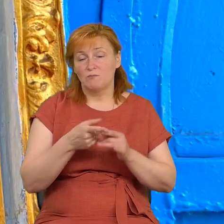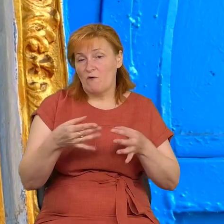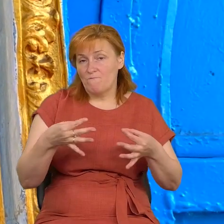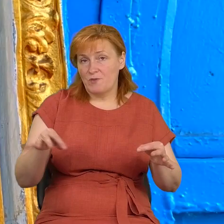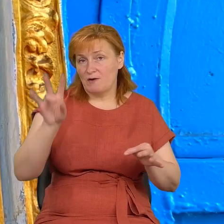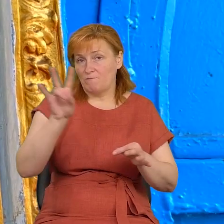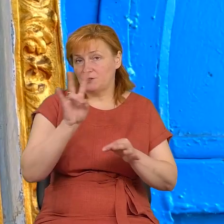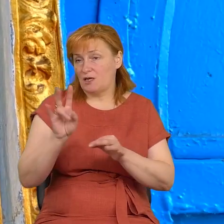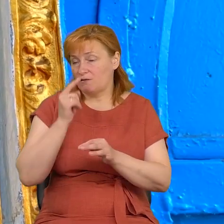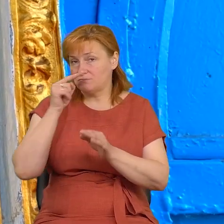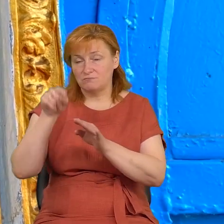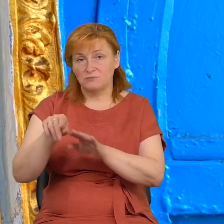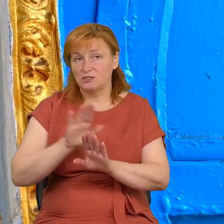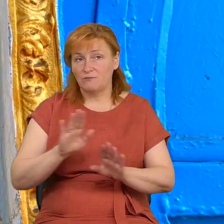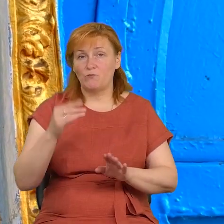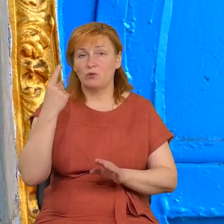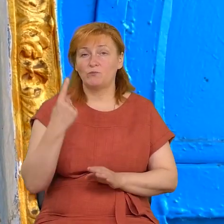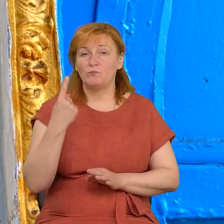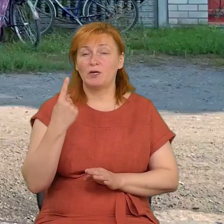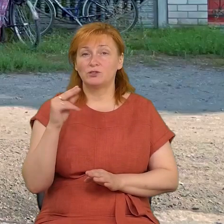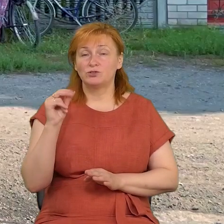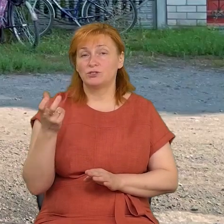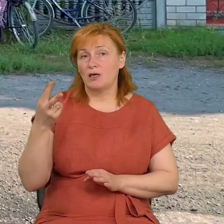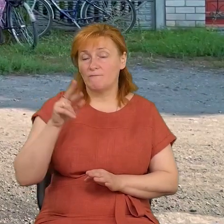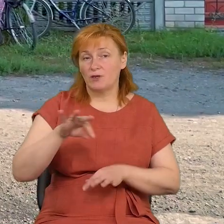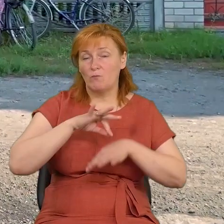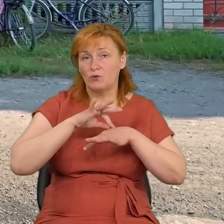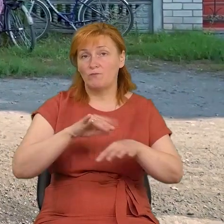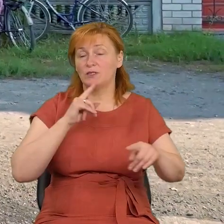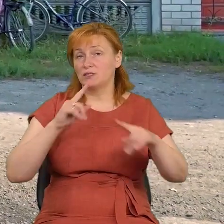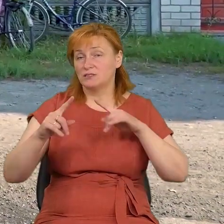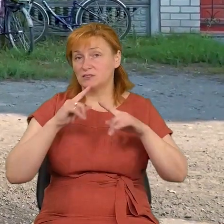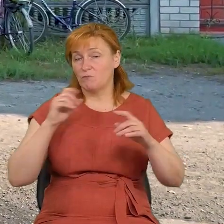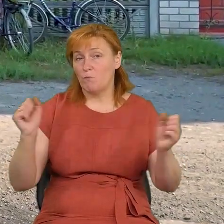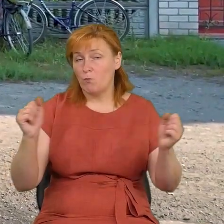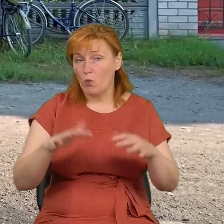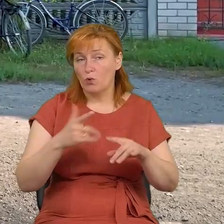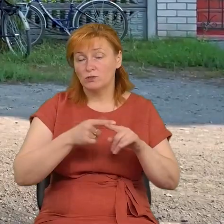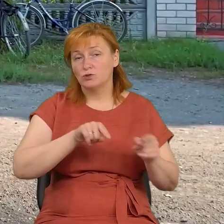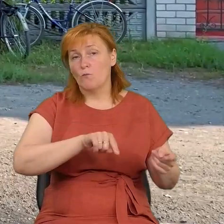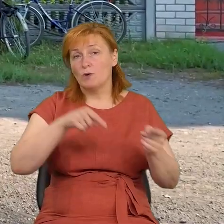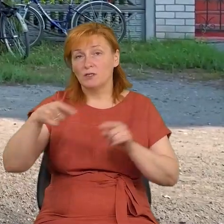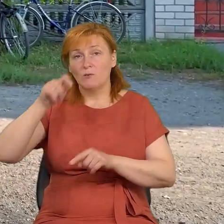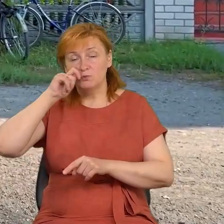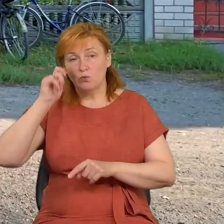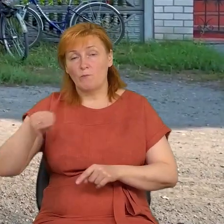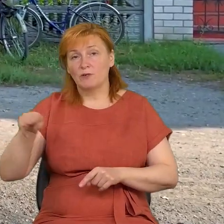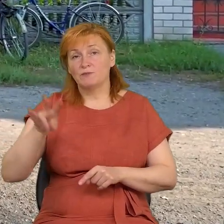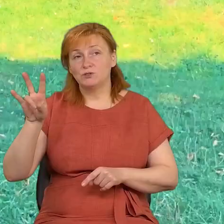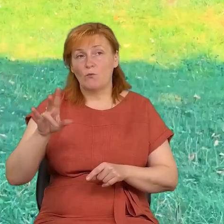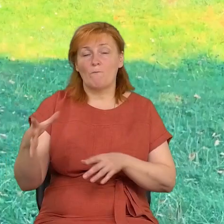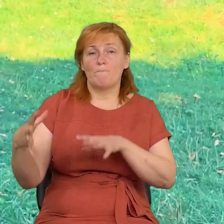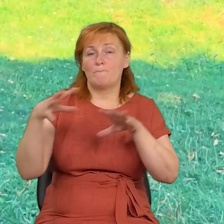Відколи 1 червня у Линовиці провели збори громади, щоб перейти з Української православної церкви в Православну церкву